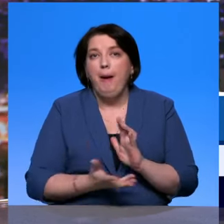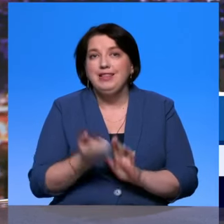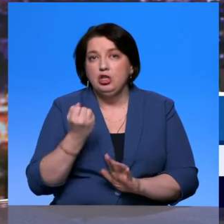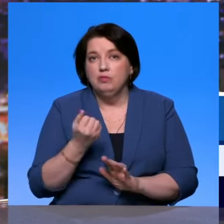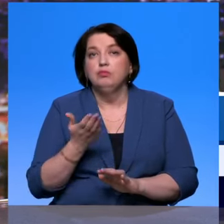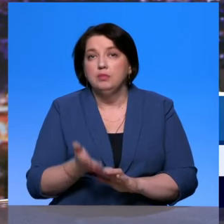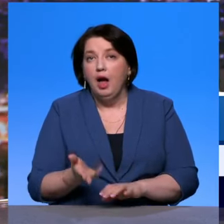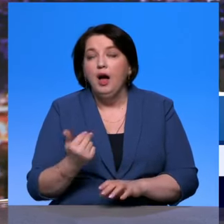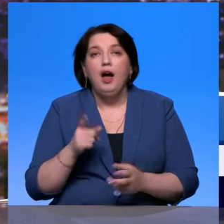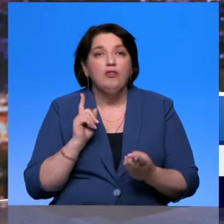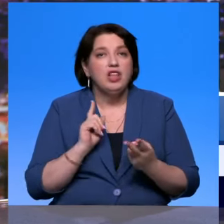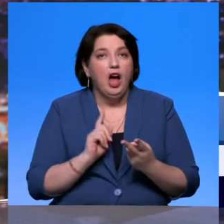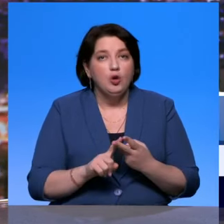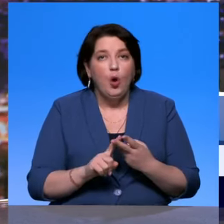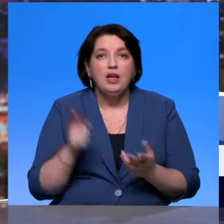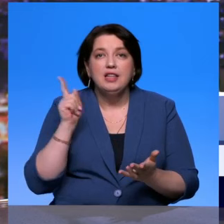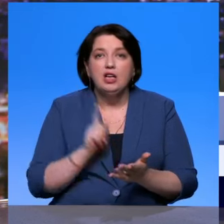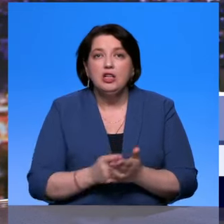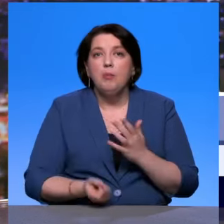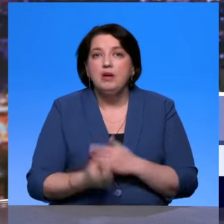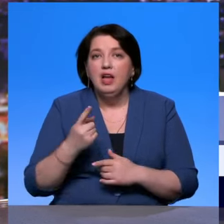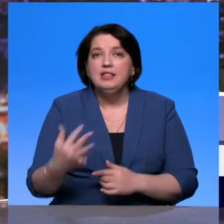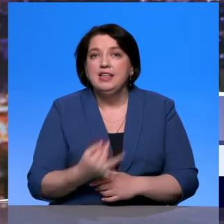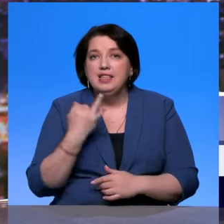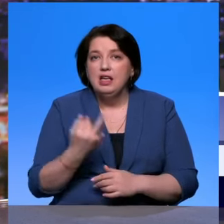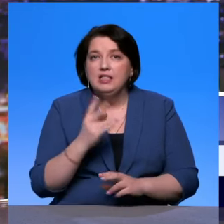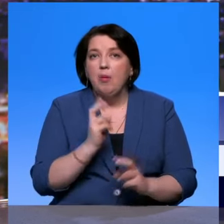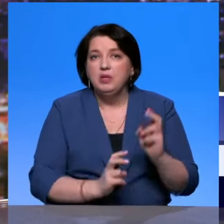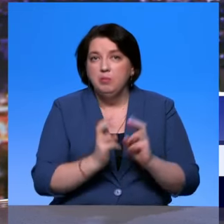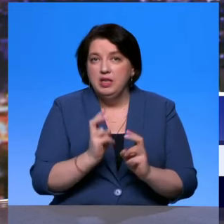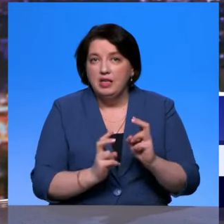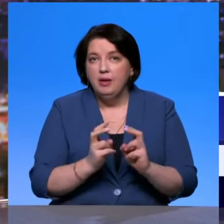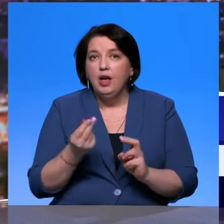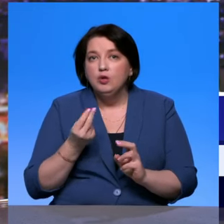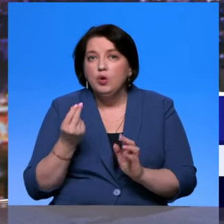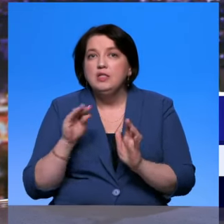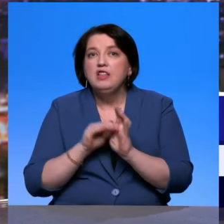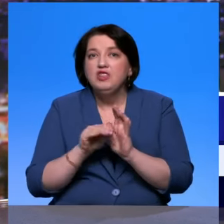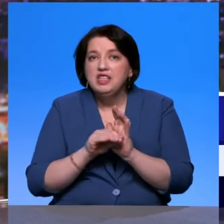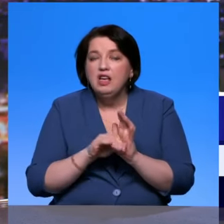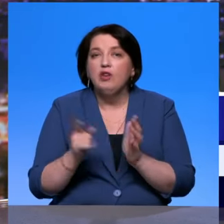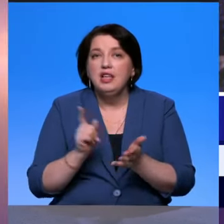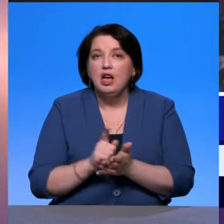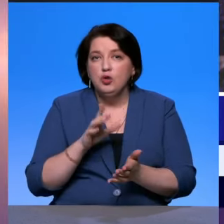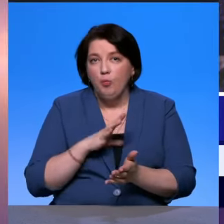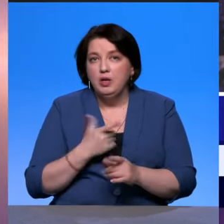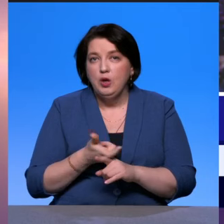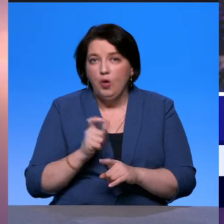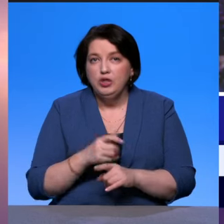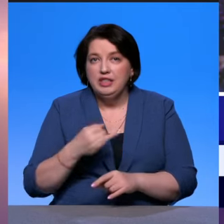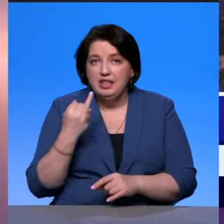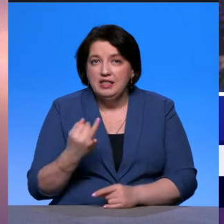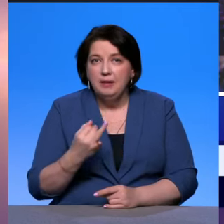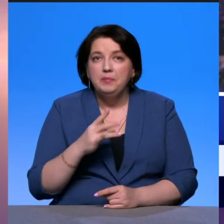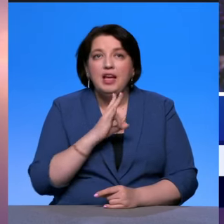момент. Должны появляться интересные предприятия. И, соответственно, регион должен стать инвест-привлекательным. Для этого, опять же, в Нижегородской области